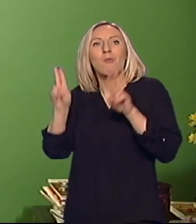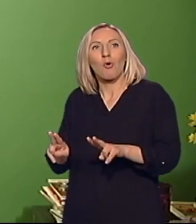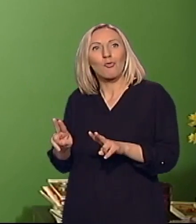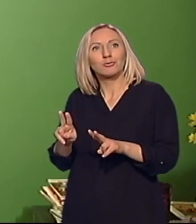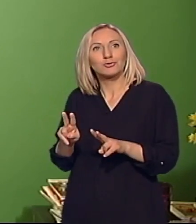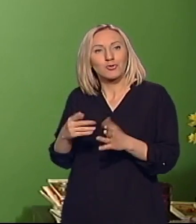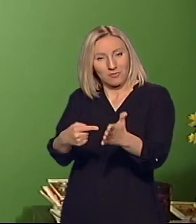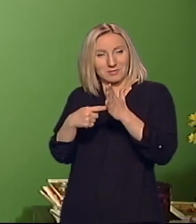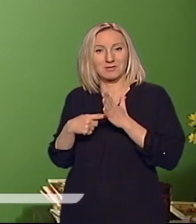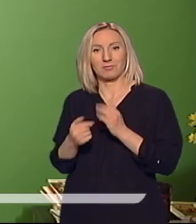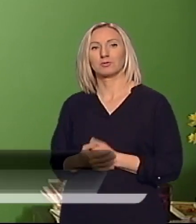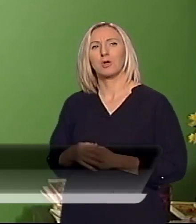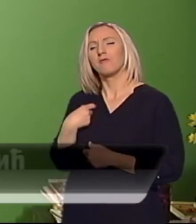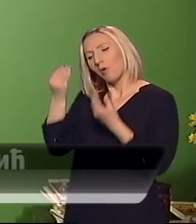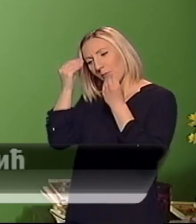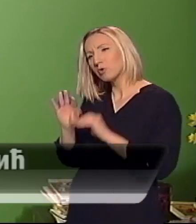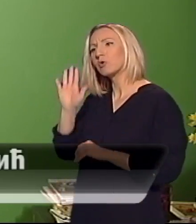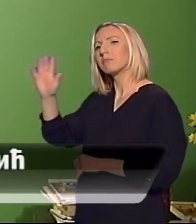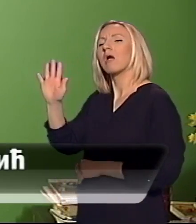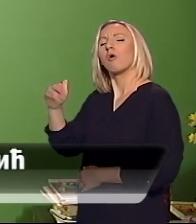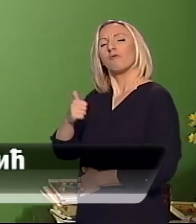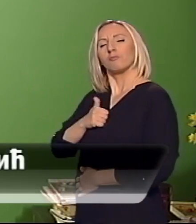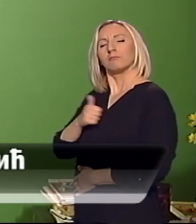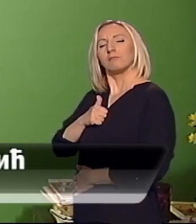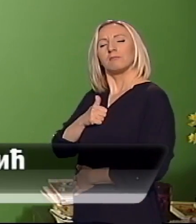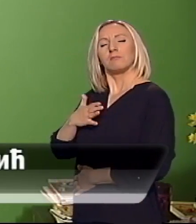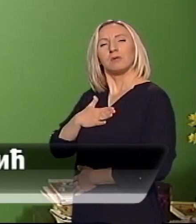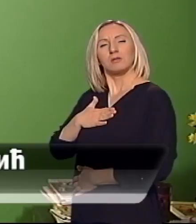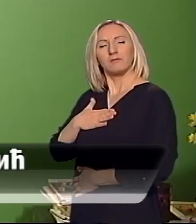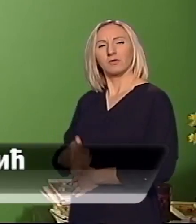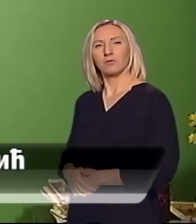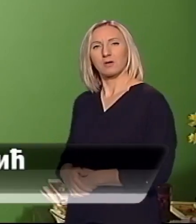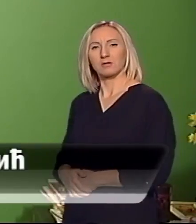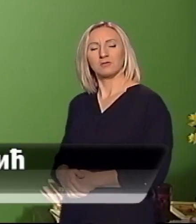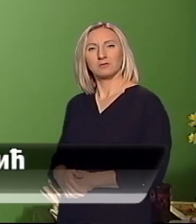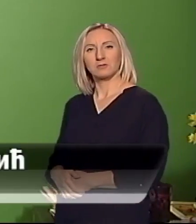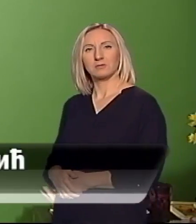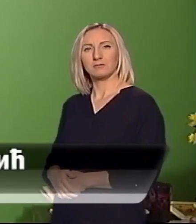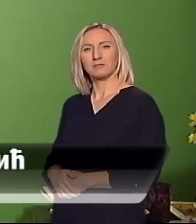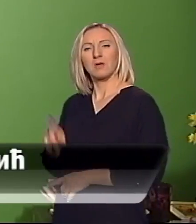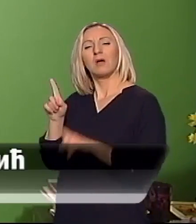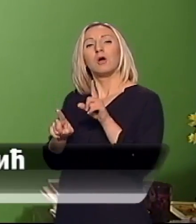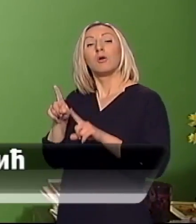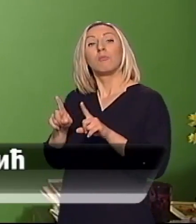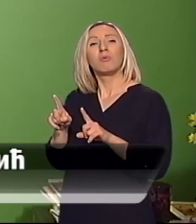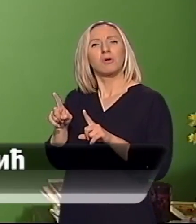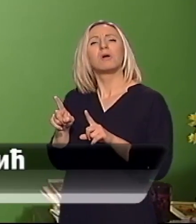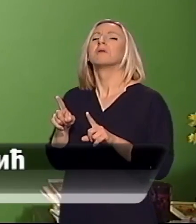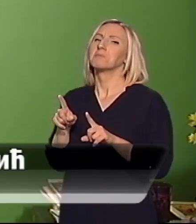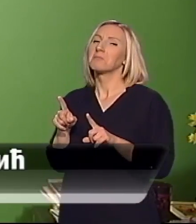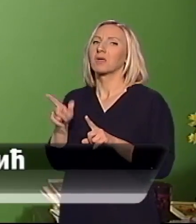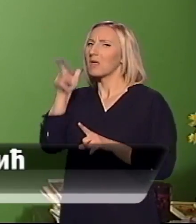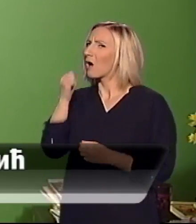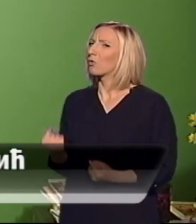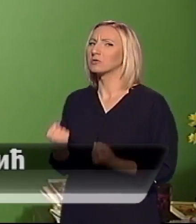poštojem njegovu individualnost i vrlo poštojem to što... Nekad je jako teško zapravo